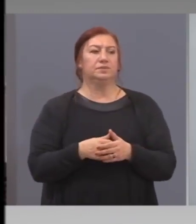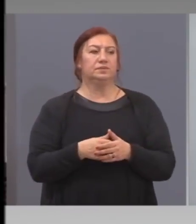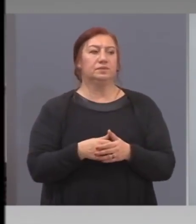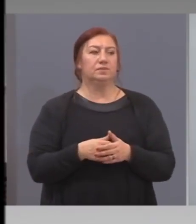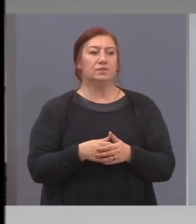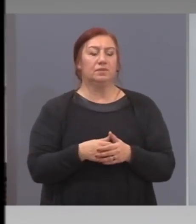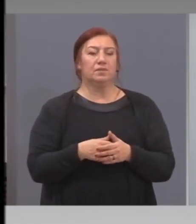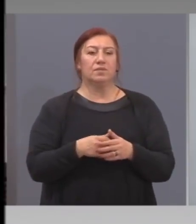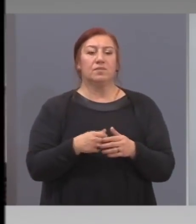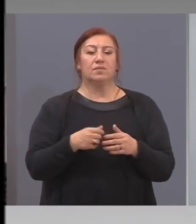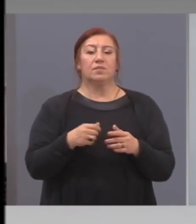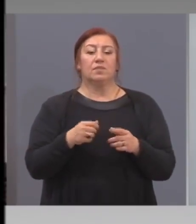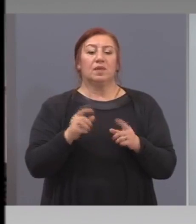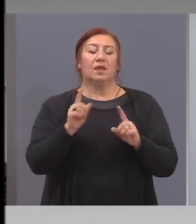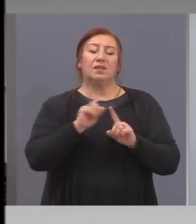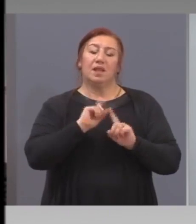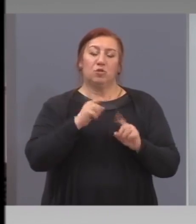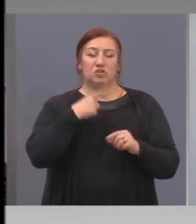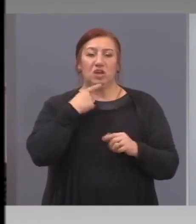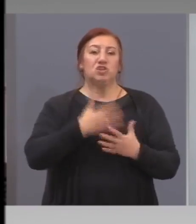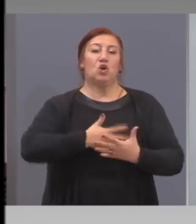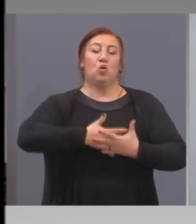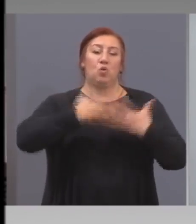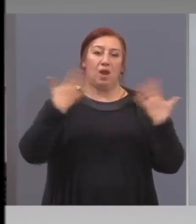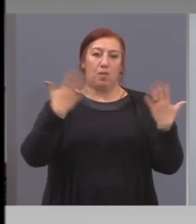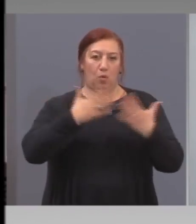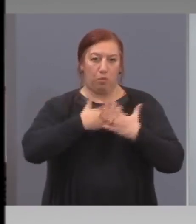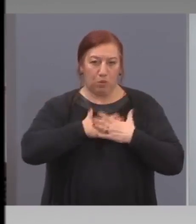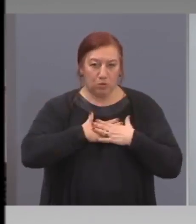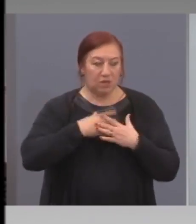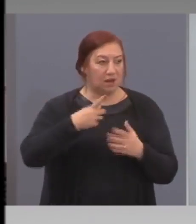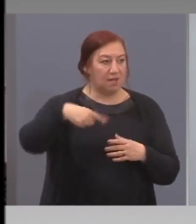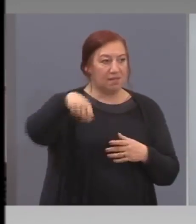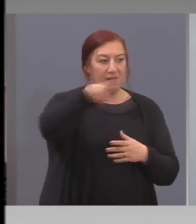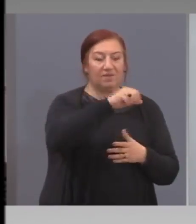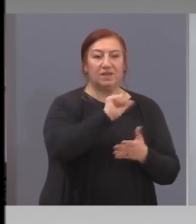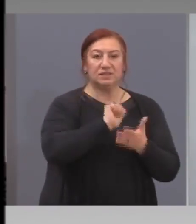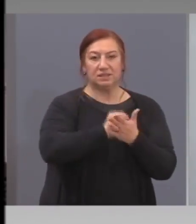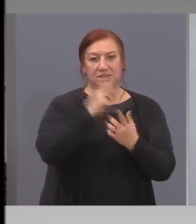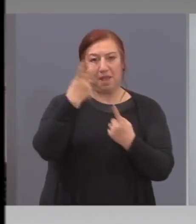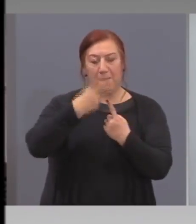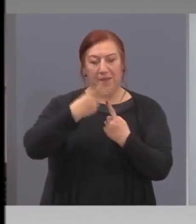Не мога да не ви кажа едно голямо благодаря, защото вършите огромна работа.